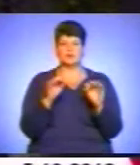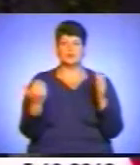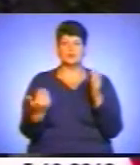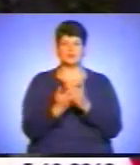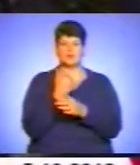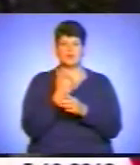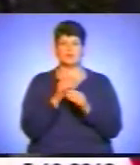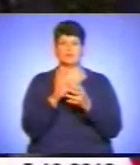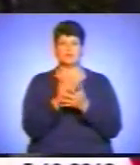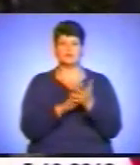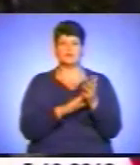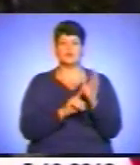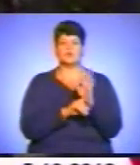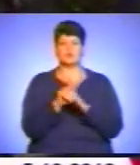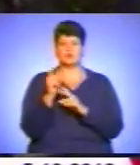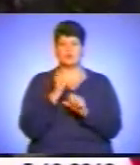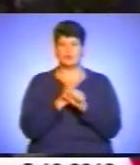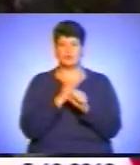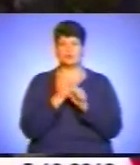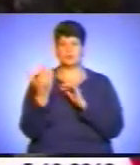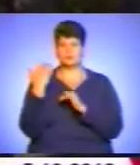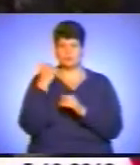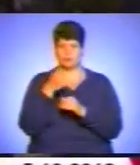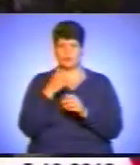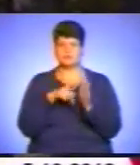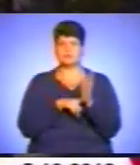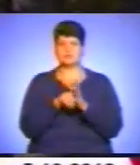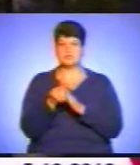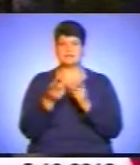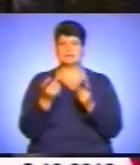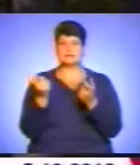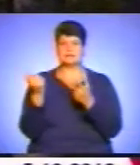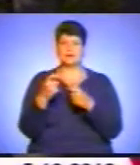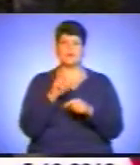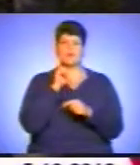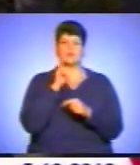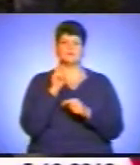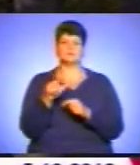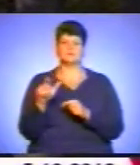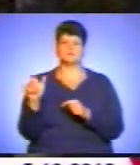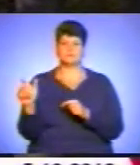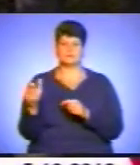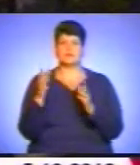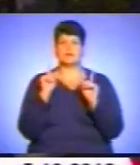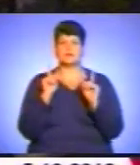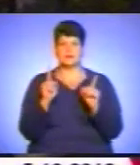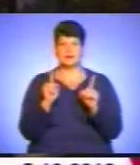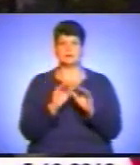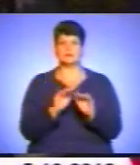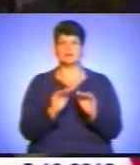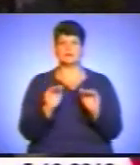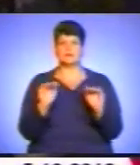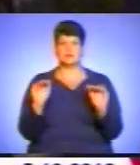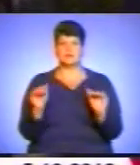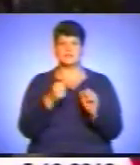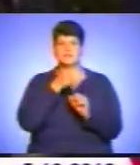розпочати роботу, що в минулому році. Це дуже добре, що зголучається молоде покоління. І навіть учні сьогодні старших